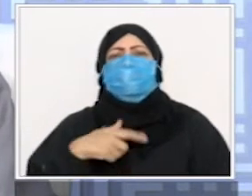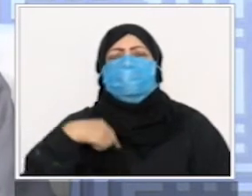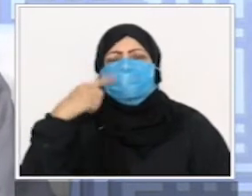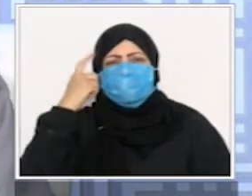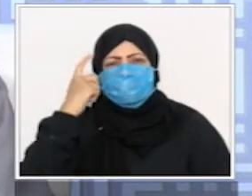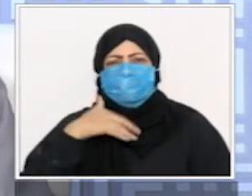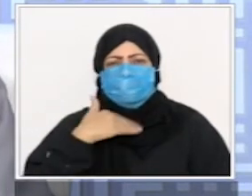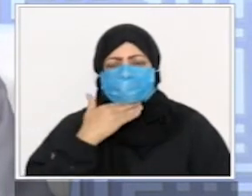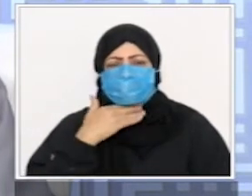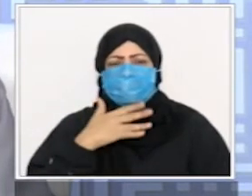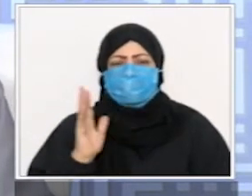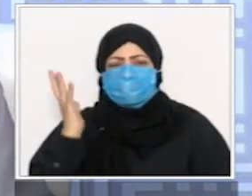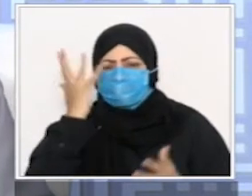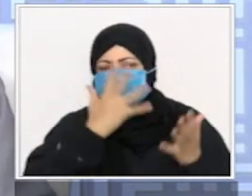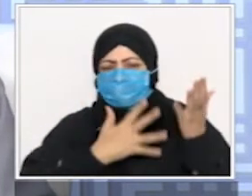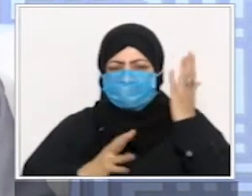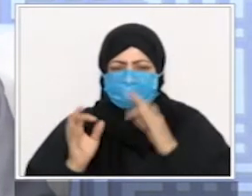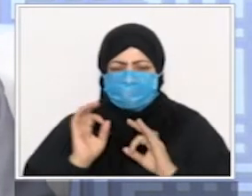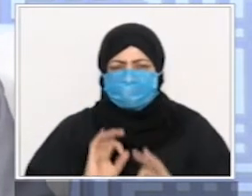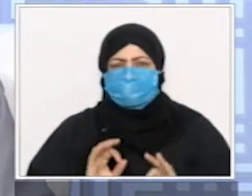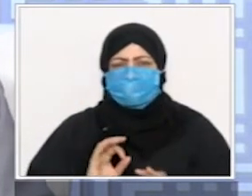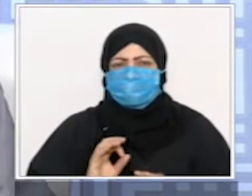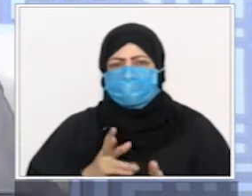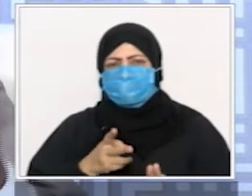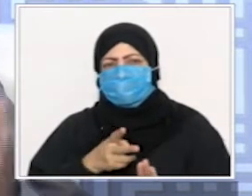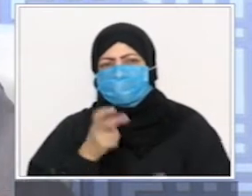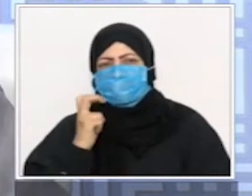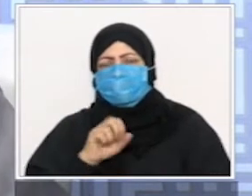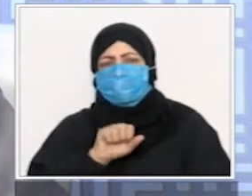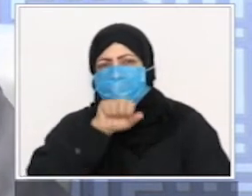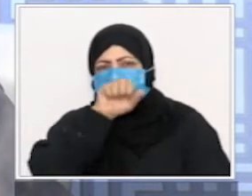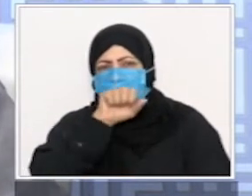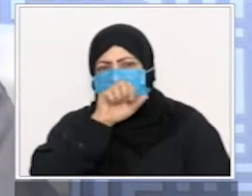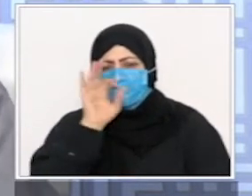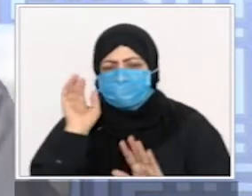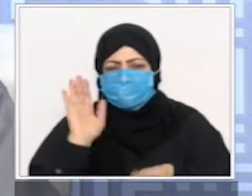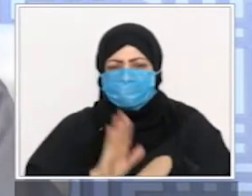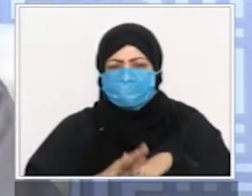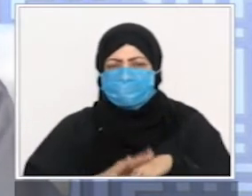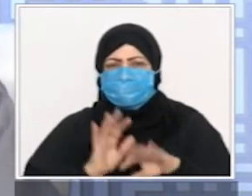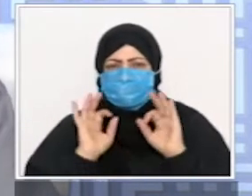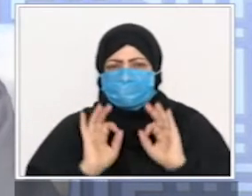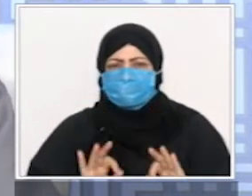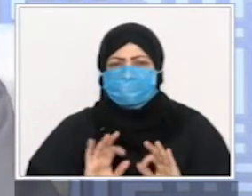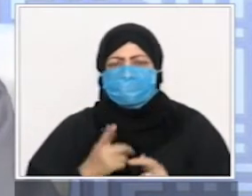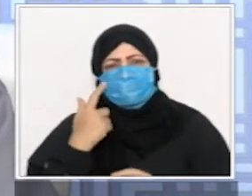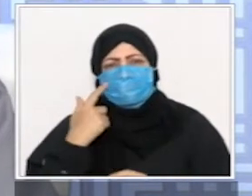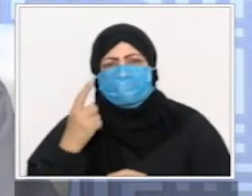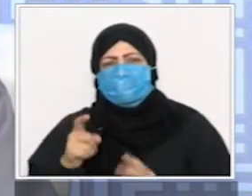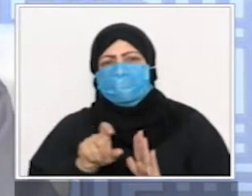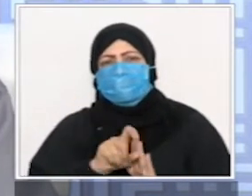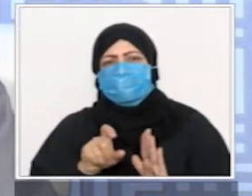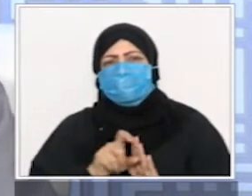ويحبره فإذا قرأ خمسين آية يعرف الزمن الآن ما جعل في